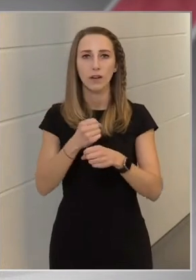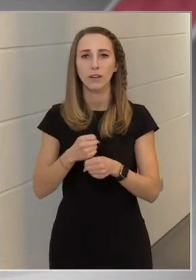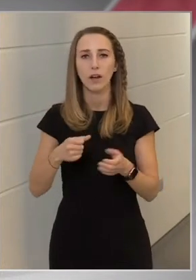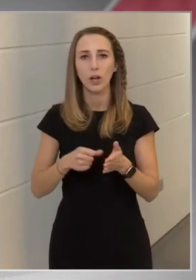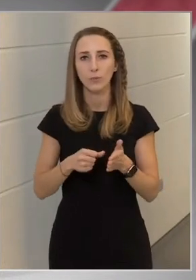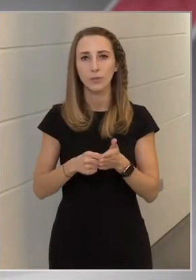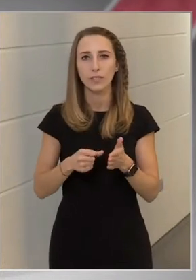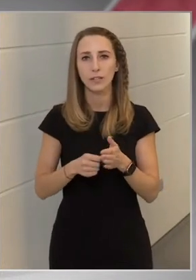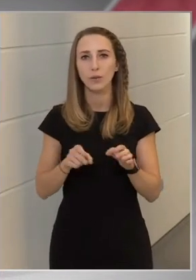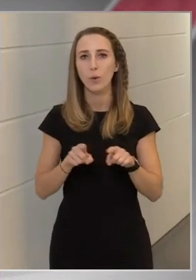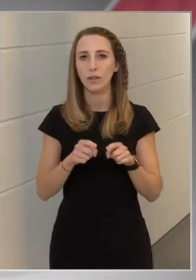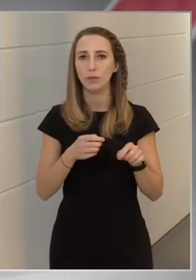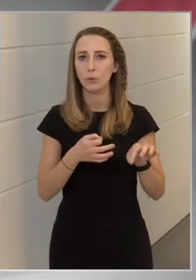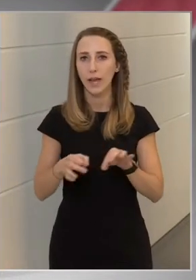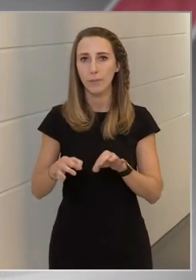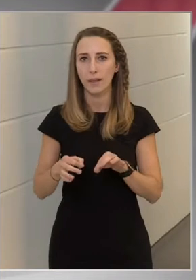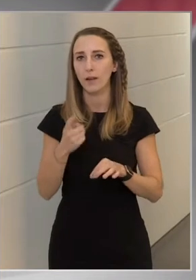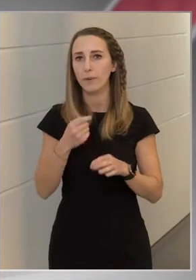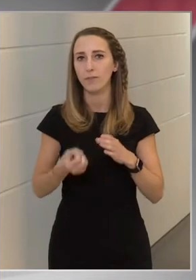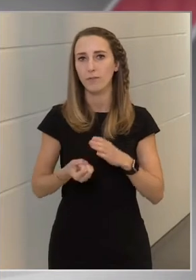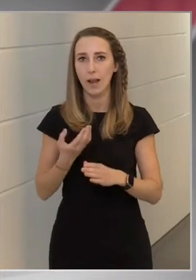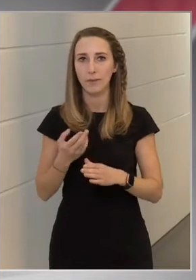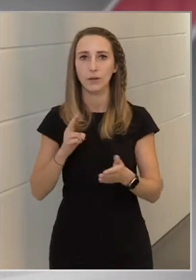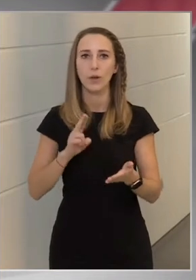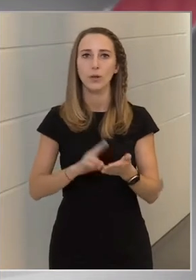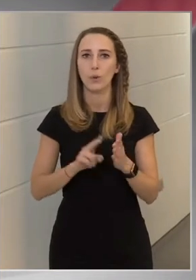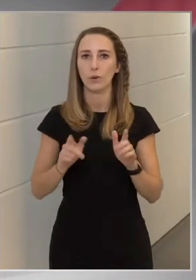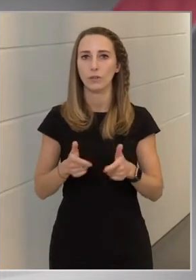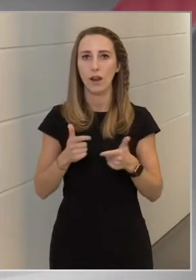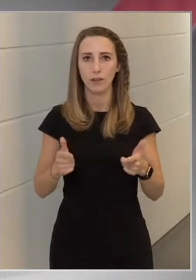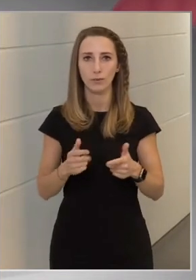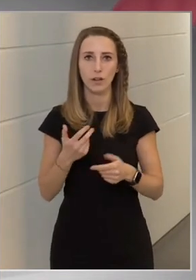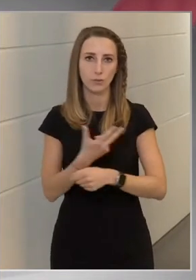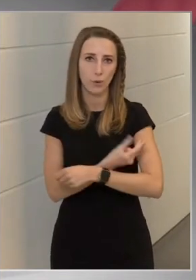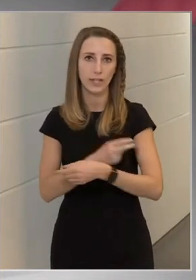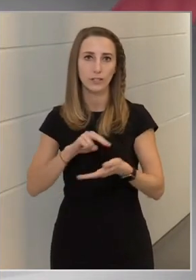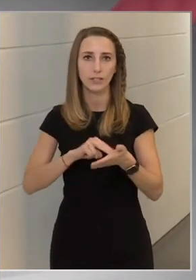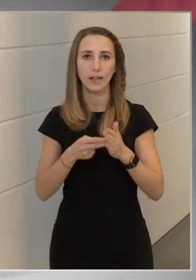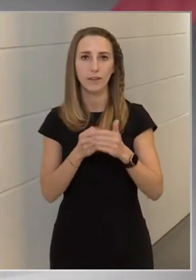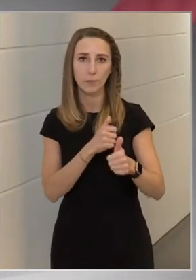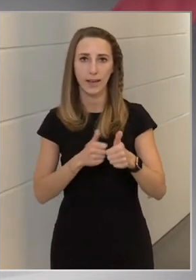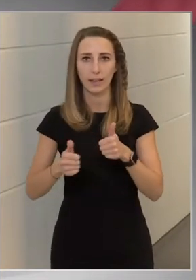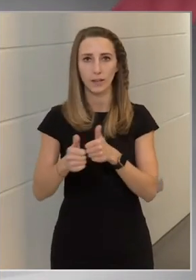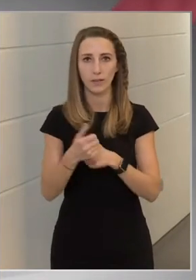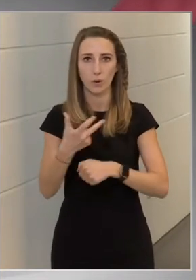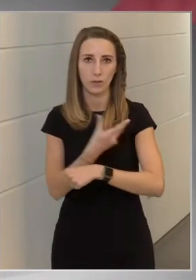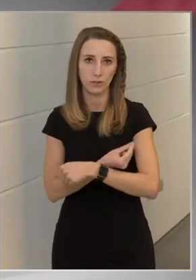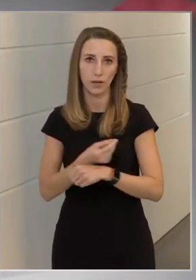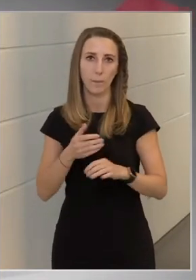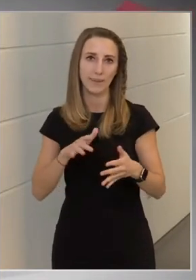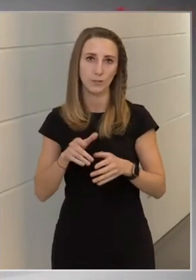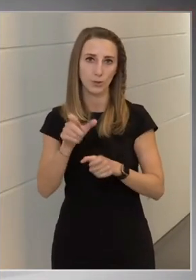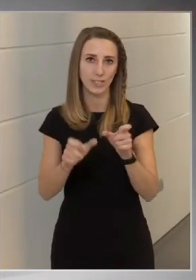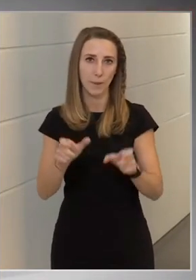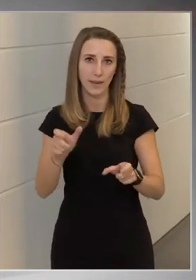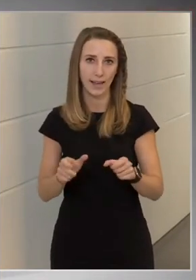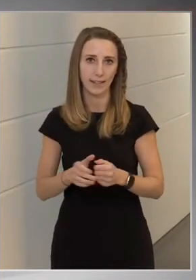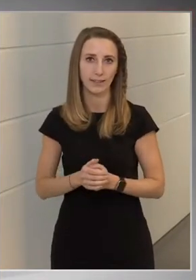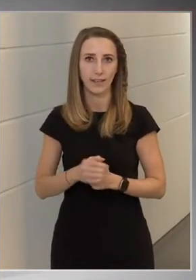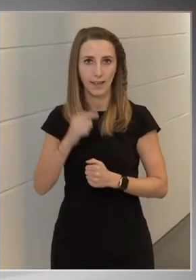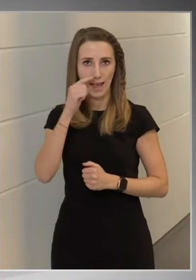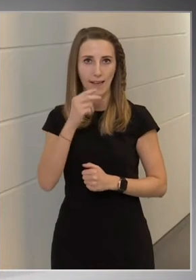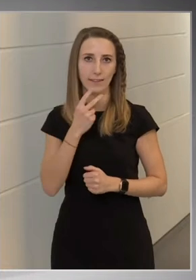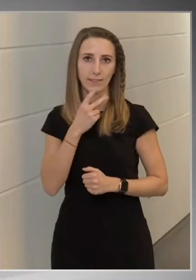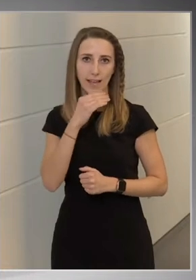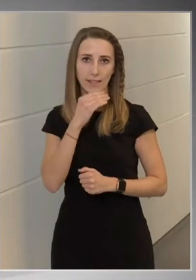nyomozások azokban az ügyekben, amelyekben felmerült, hogy jogtalanul az oltási tervet megkerülve oltottak be bizonyos személyeket. Az NVS